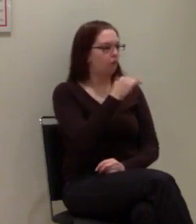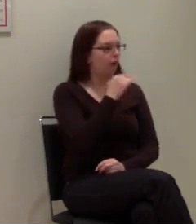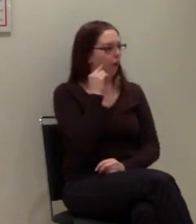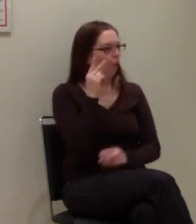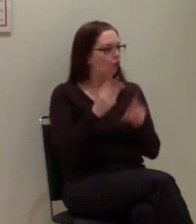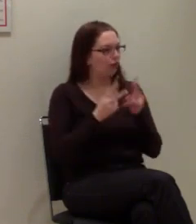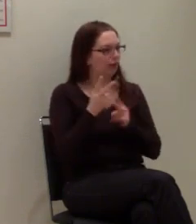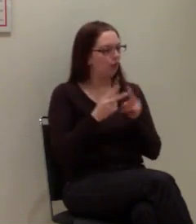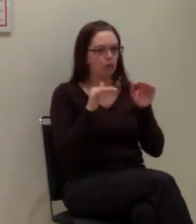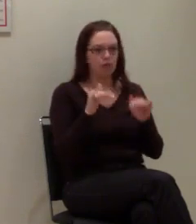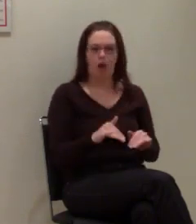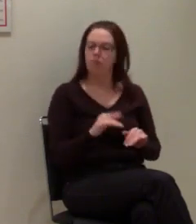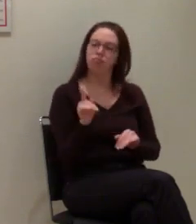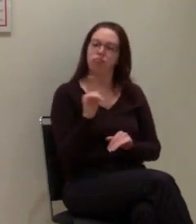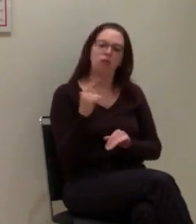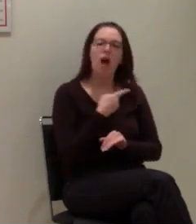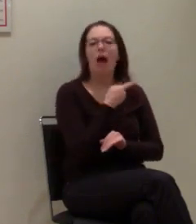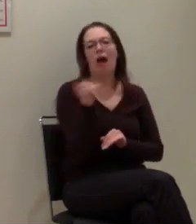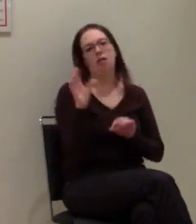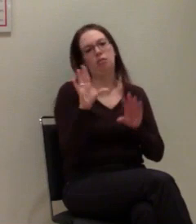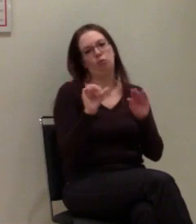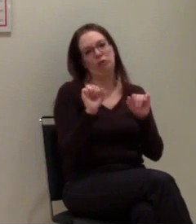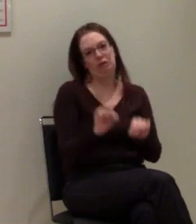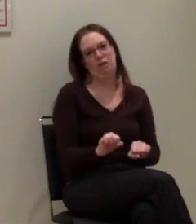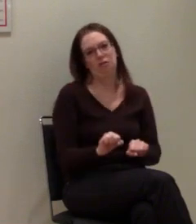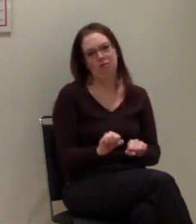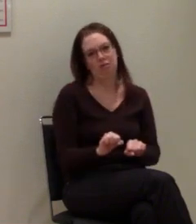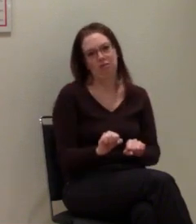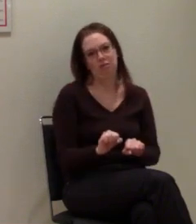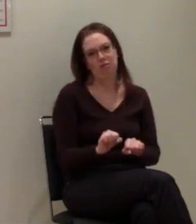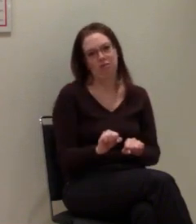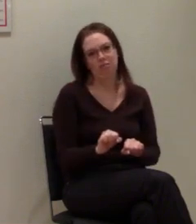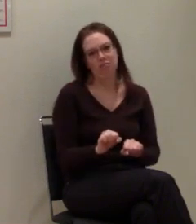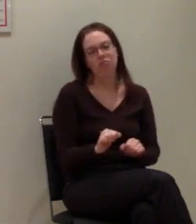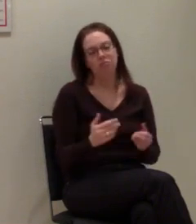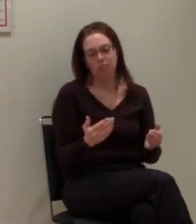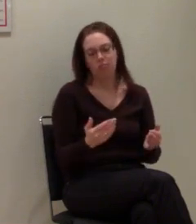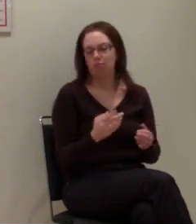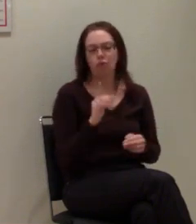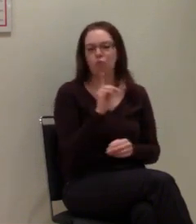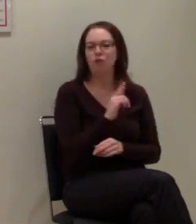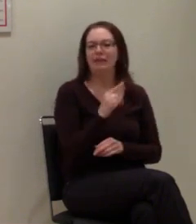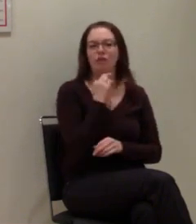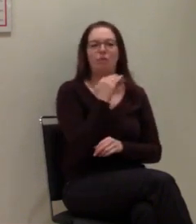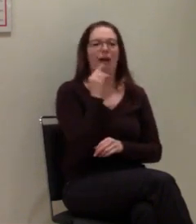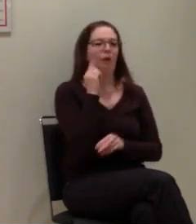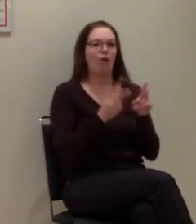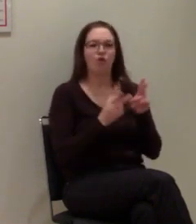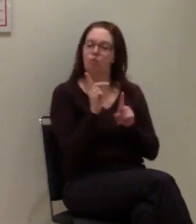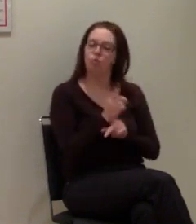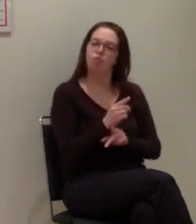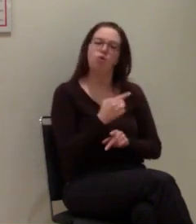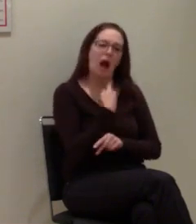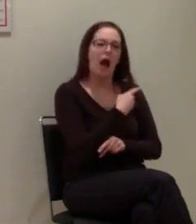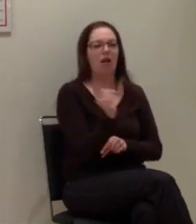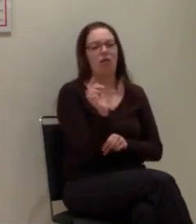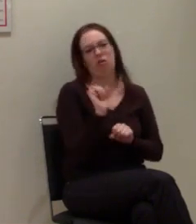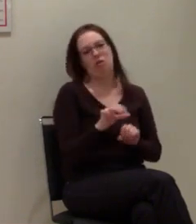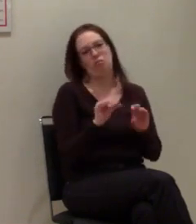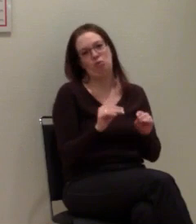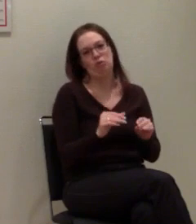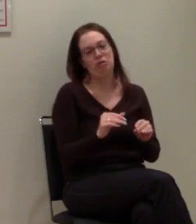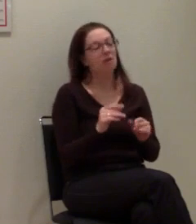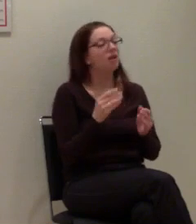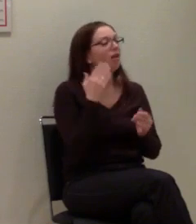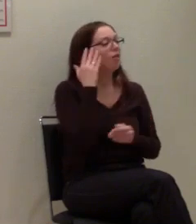sogenannten normalen Menschen, die eben keine Sprache- oder Hörschädigung haben, durchaus ein probates Mittel, um einen Notruf abzusetzen.